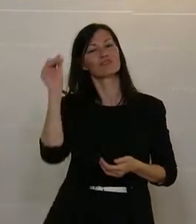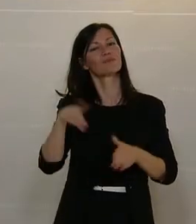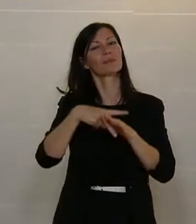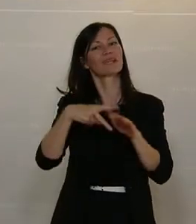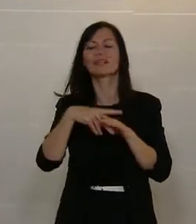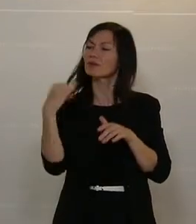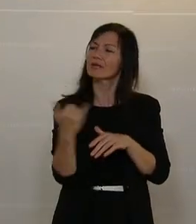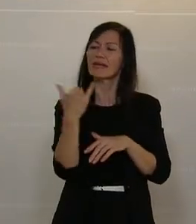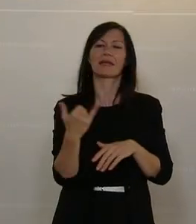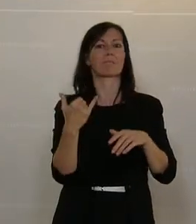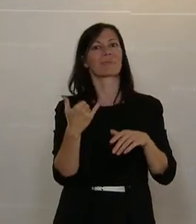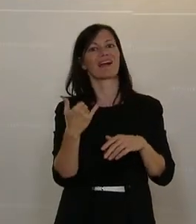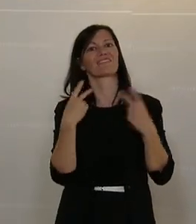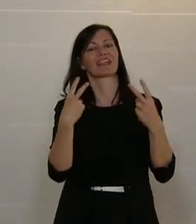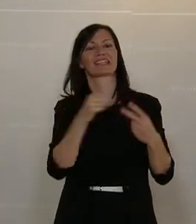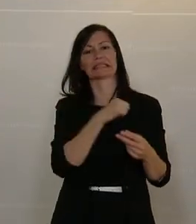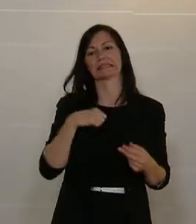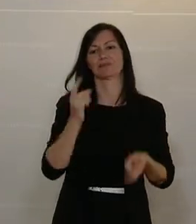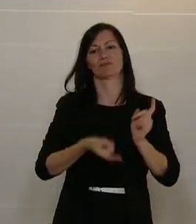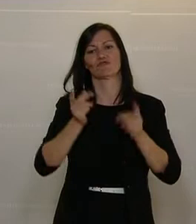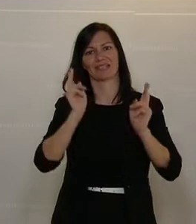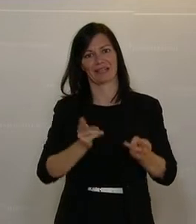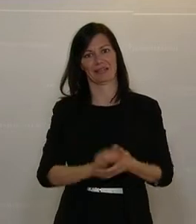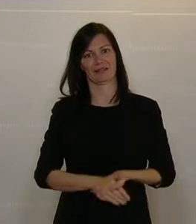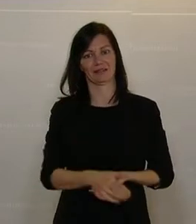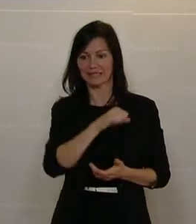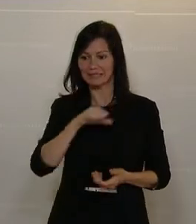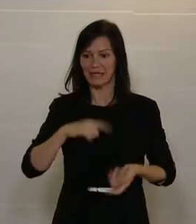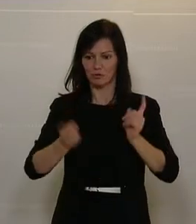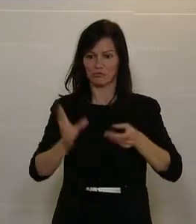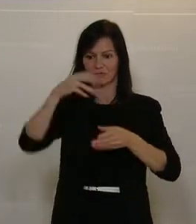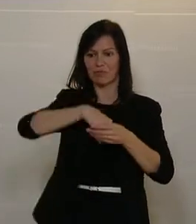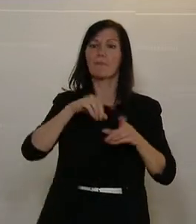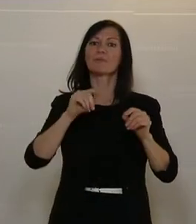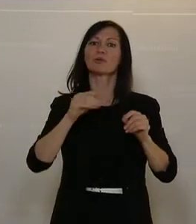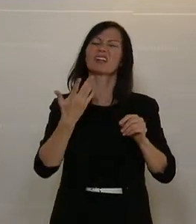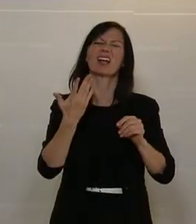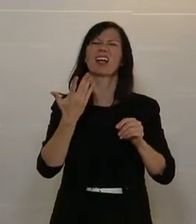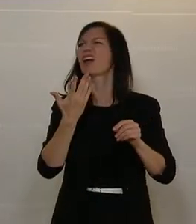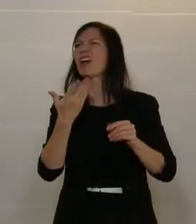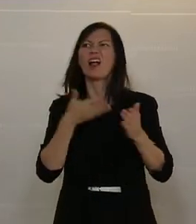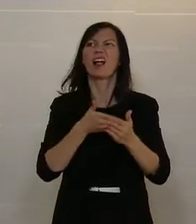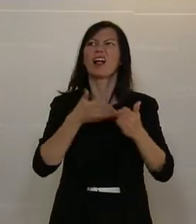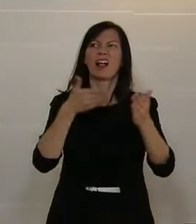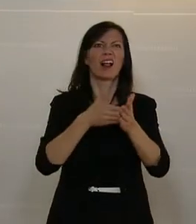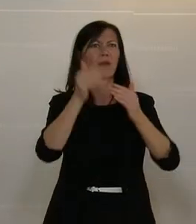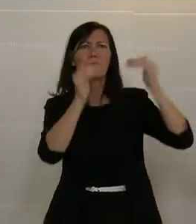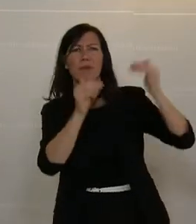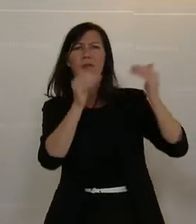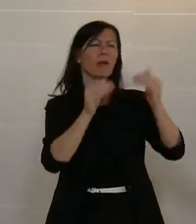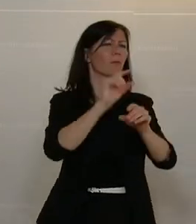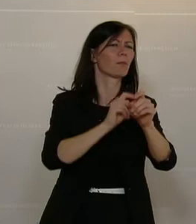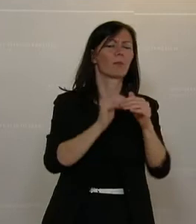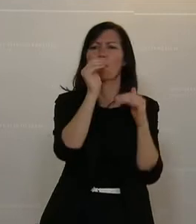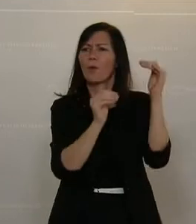Selbstbestimmung. Und um Selbstbestimmung zu ermöglichen, müssen bürokratische Hürden abgebaut werden. Ich weiß es